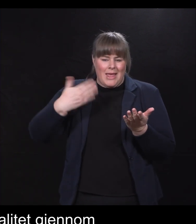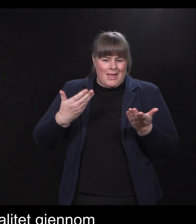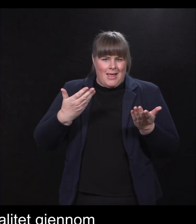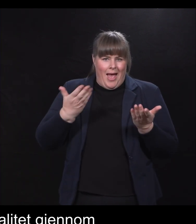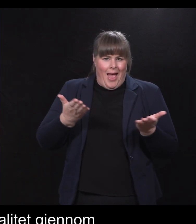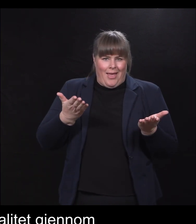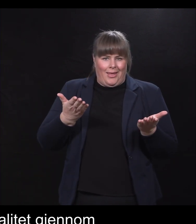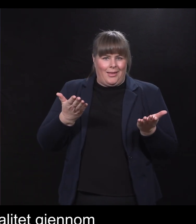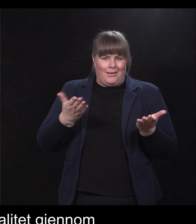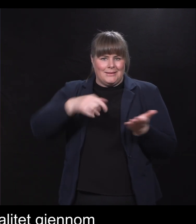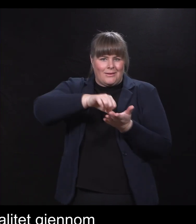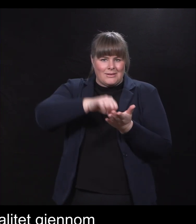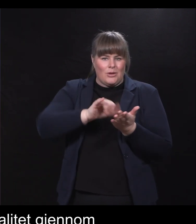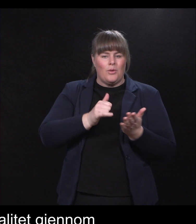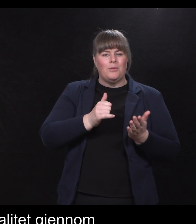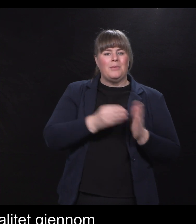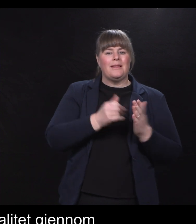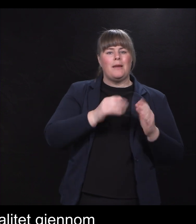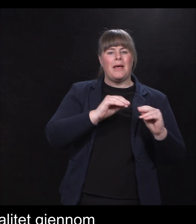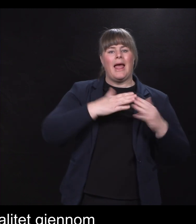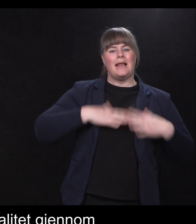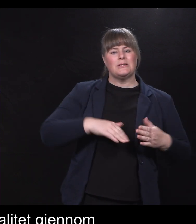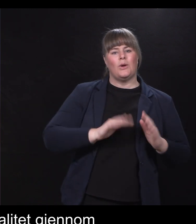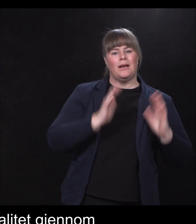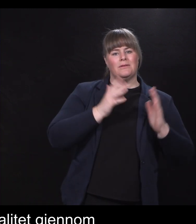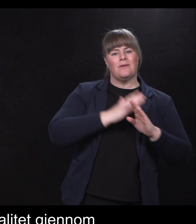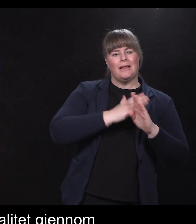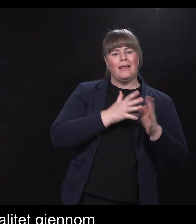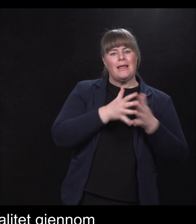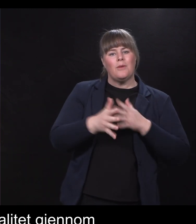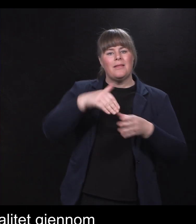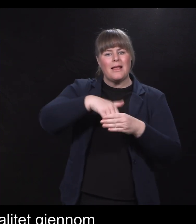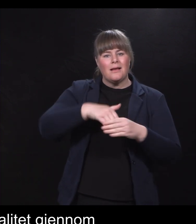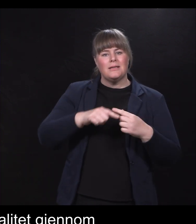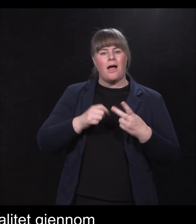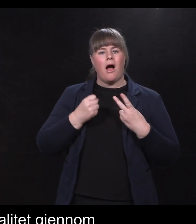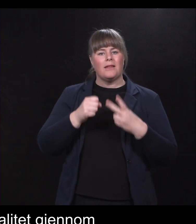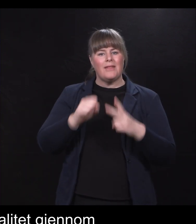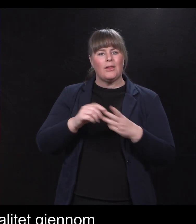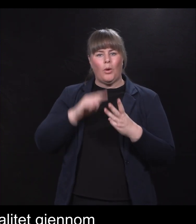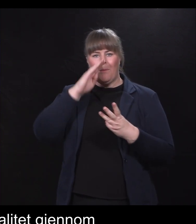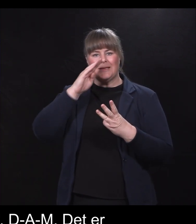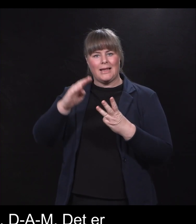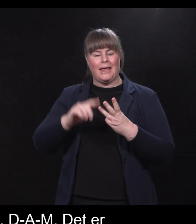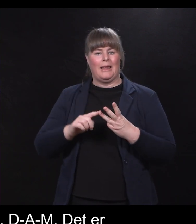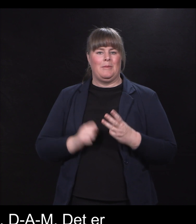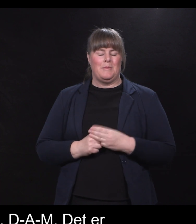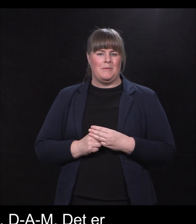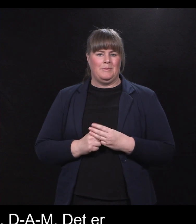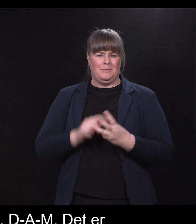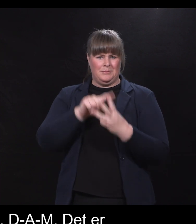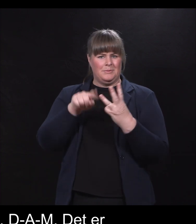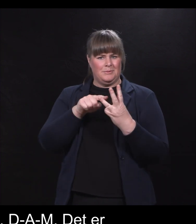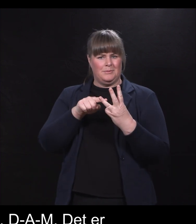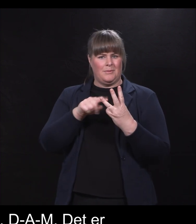til bedre helse og livskvalitet gjennom deltakelse, aktivitet og mestring. For det er jo det som er